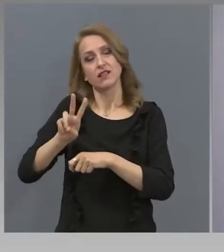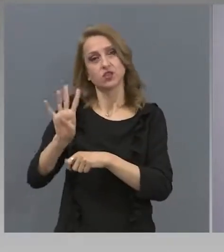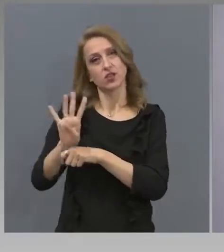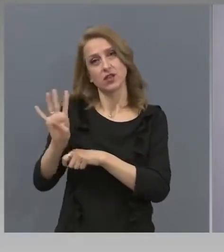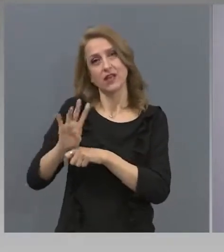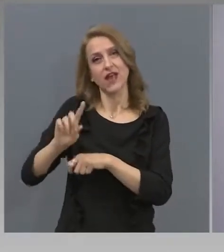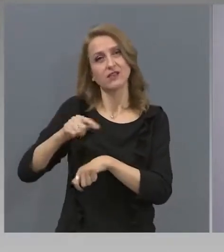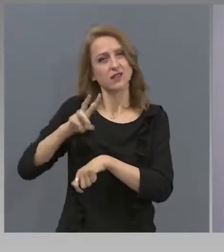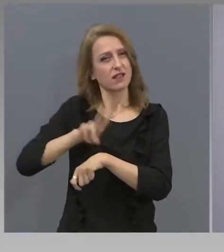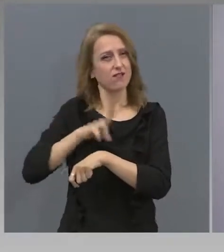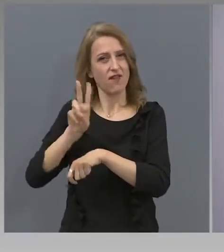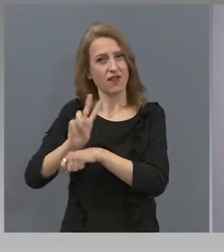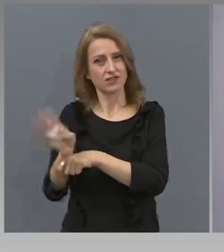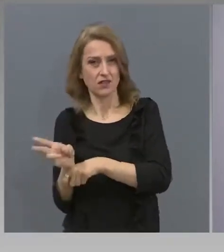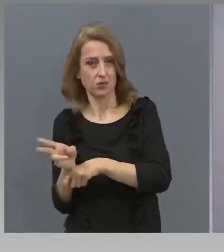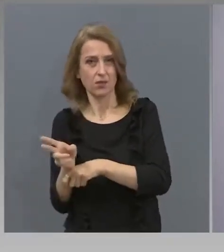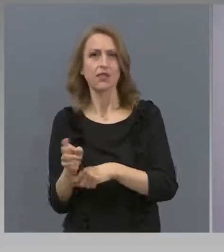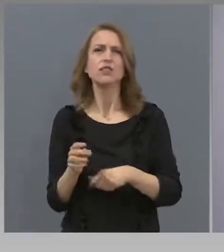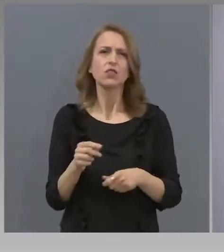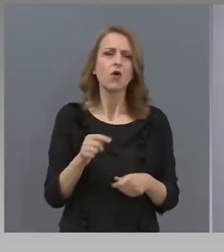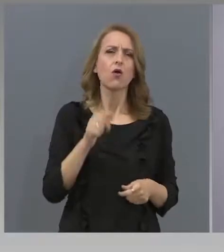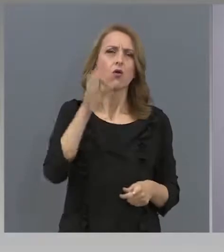са относително малък брой.